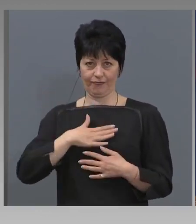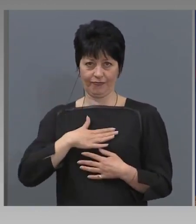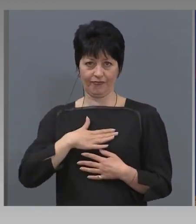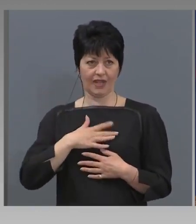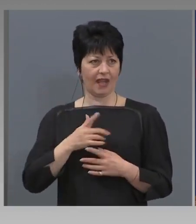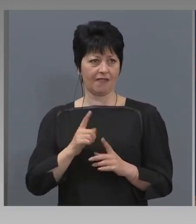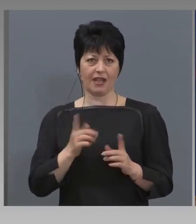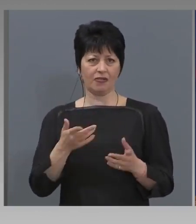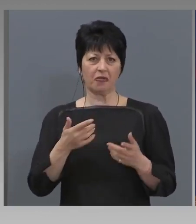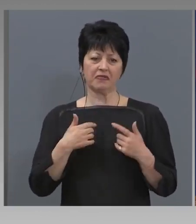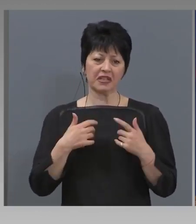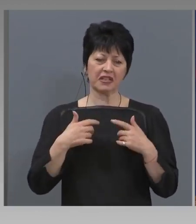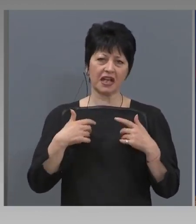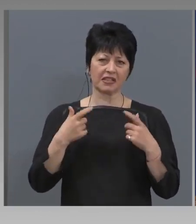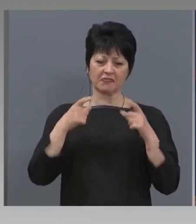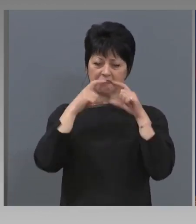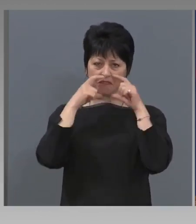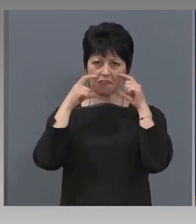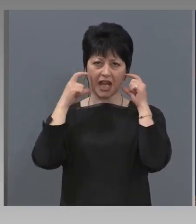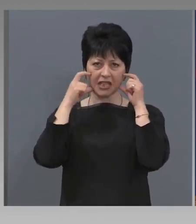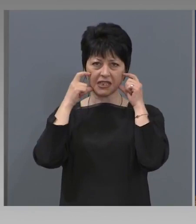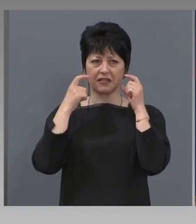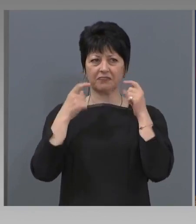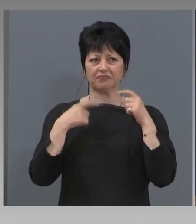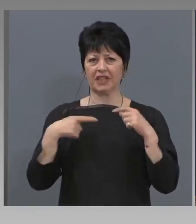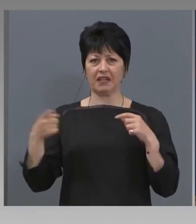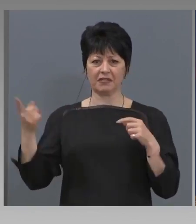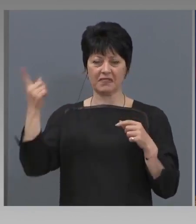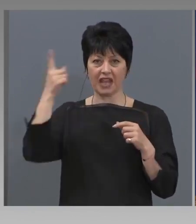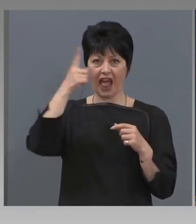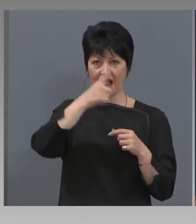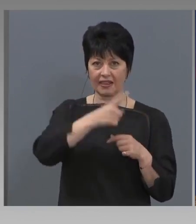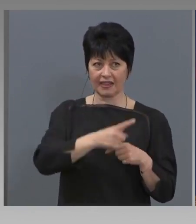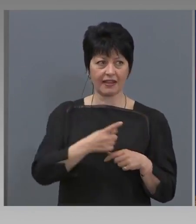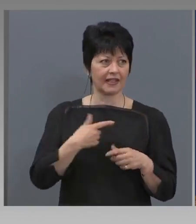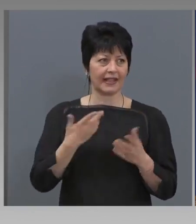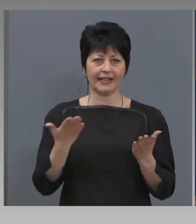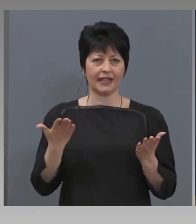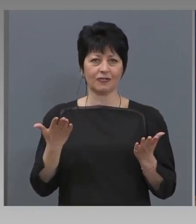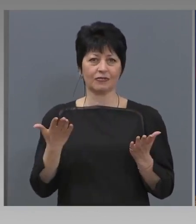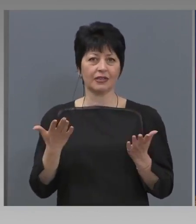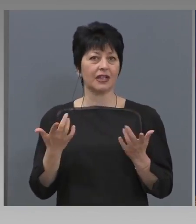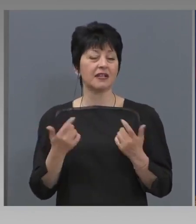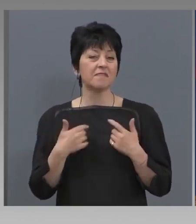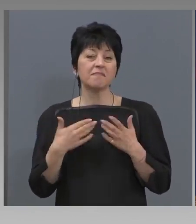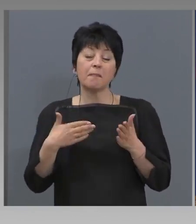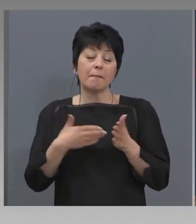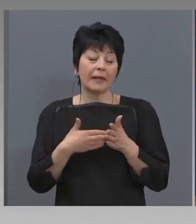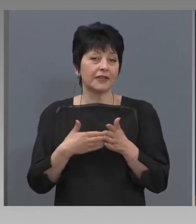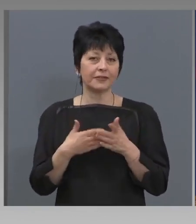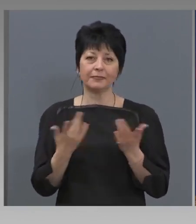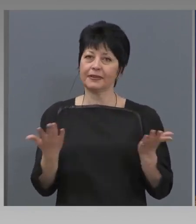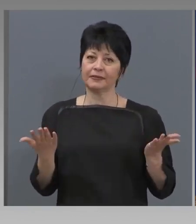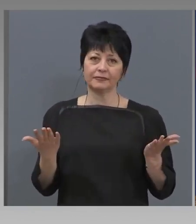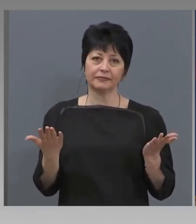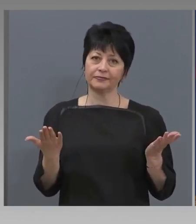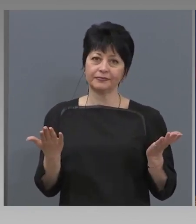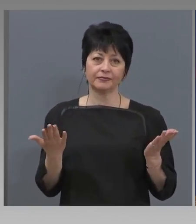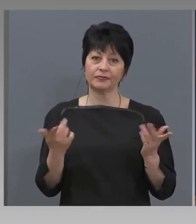на мене, като си сложа маска и хода цял ден с нея по където ви да съм бил, пречи минно, това е